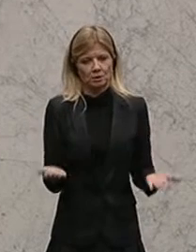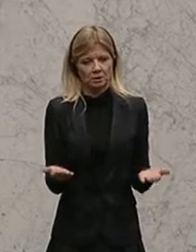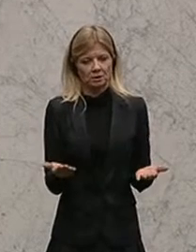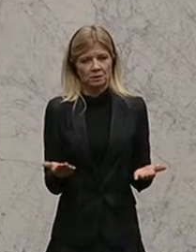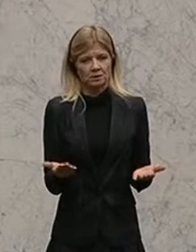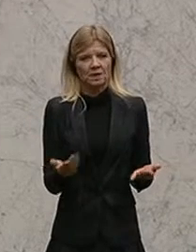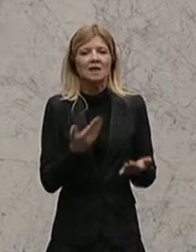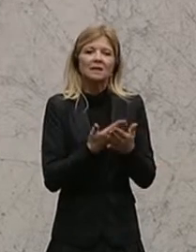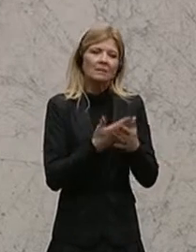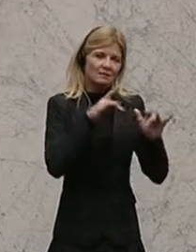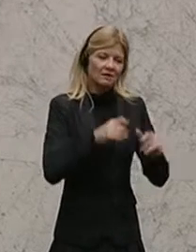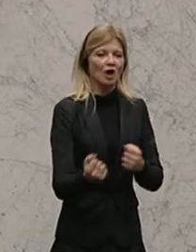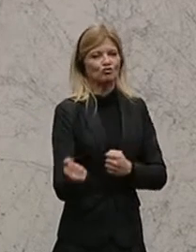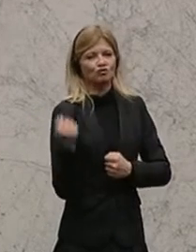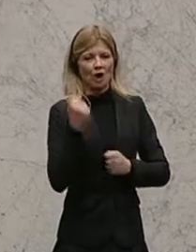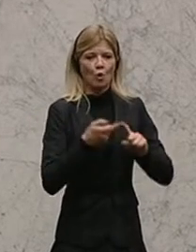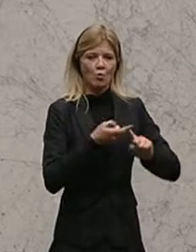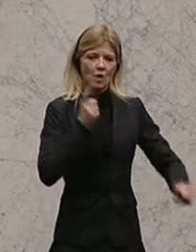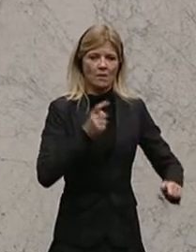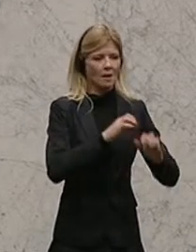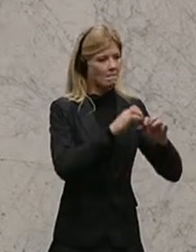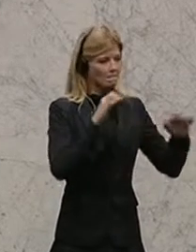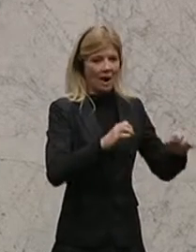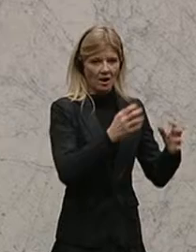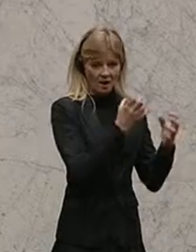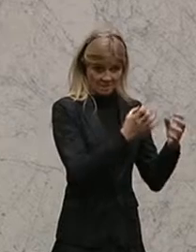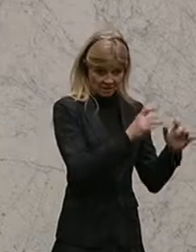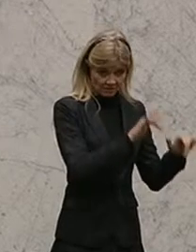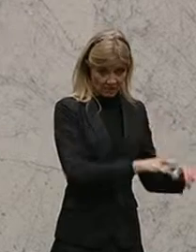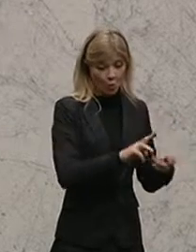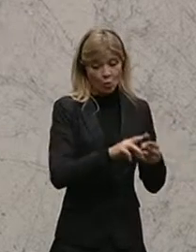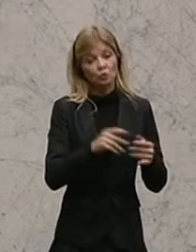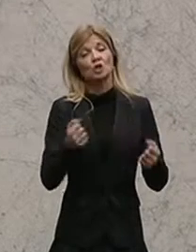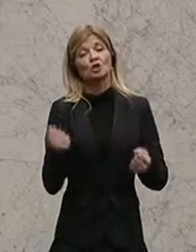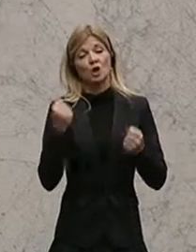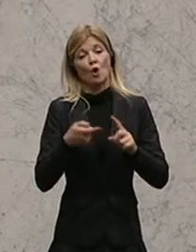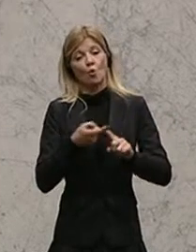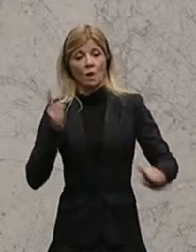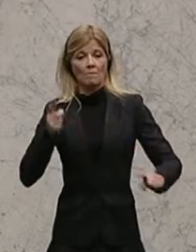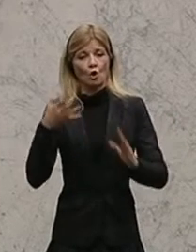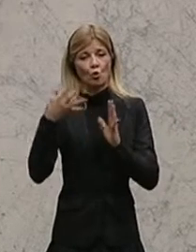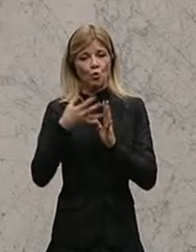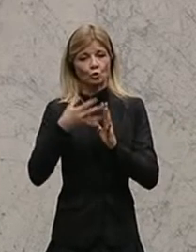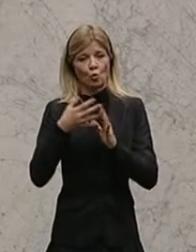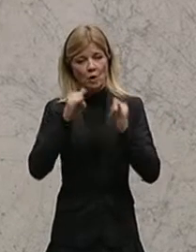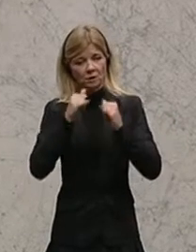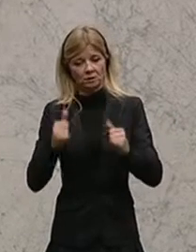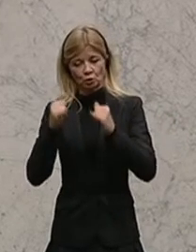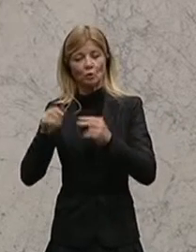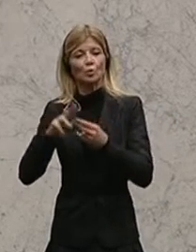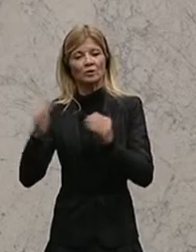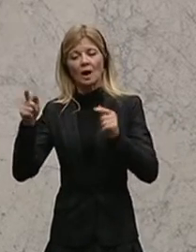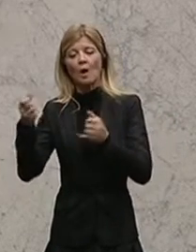unabhängiges Bankenwesen, für starke Kontrolleinrichtungen und für weniger politische Einflussnahme.